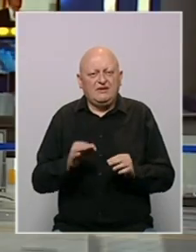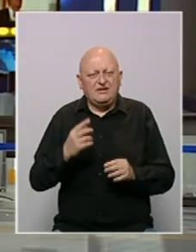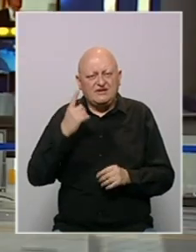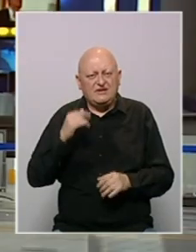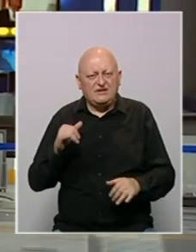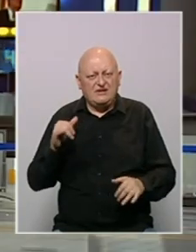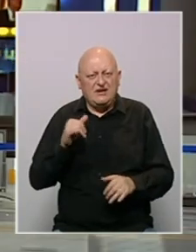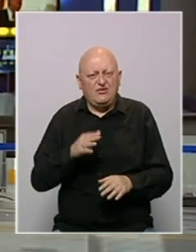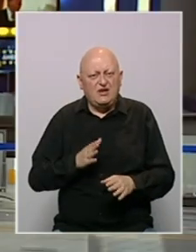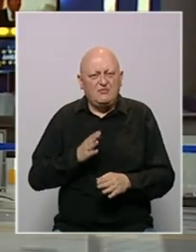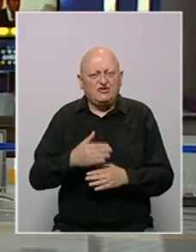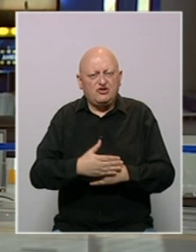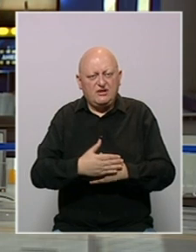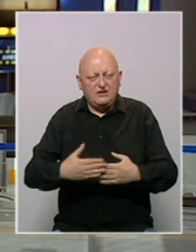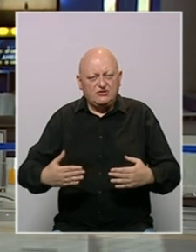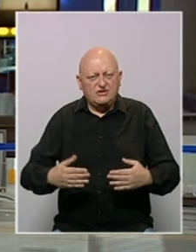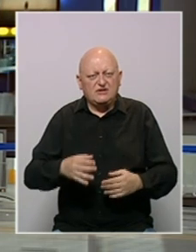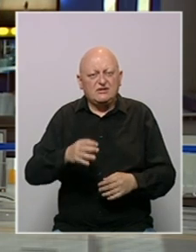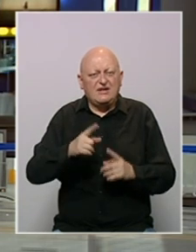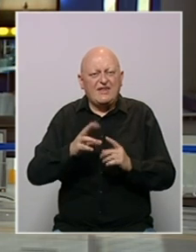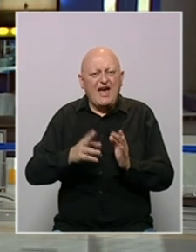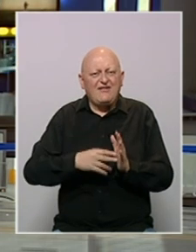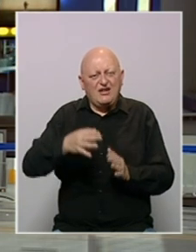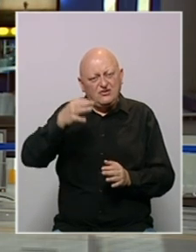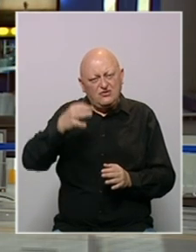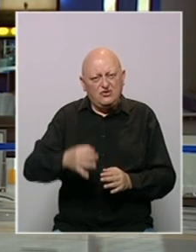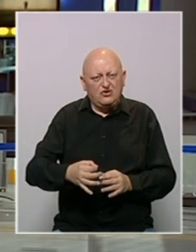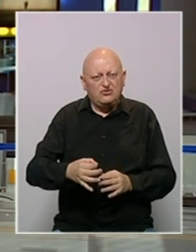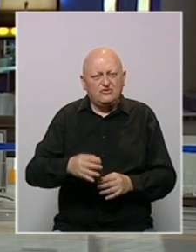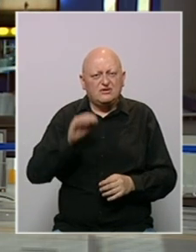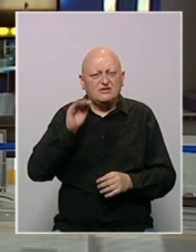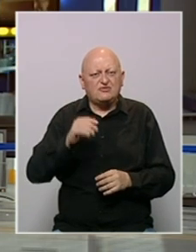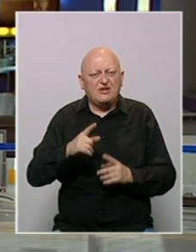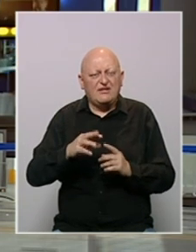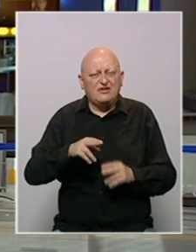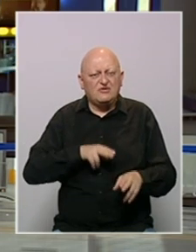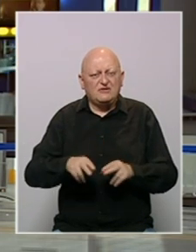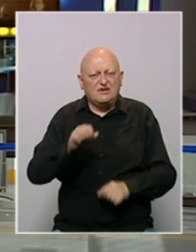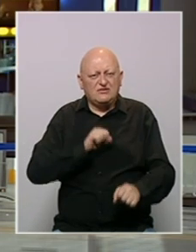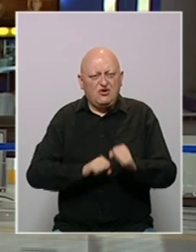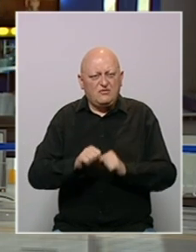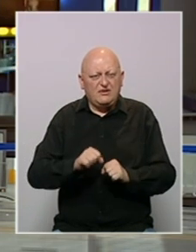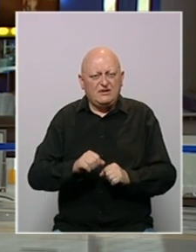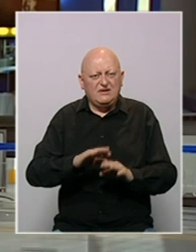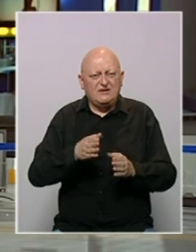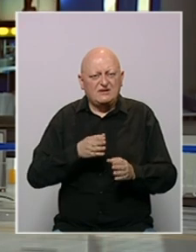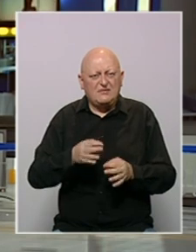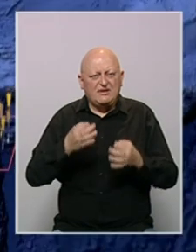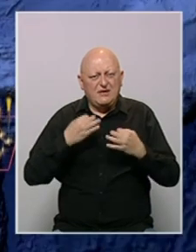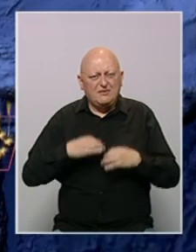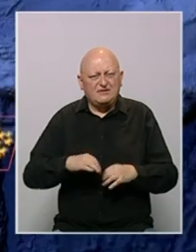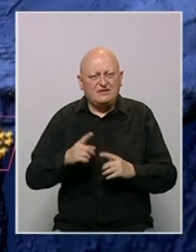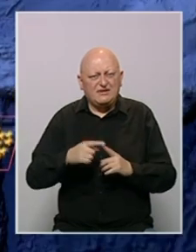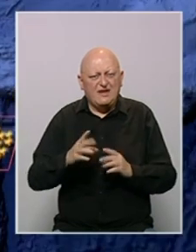Deset kineskih aviona prašlo je liniju razgraničenja u Tajvanskom Moreuzu, saopštilo je Tajvansko ministarstvo odbrane. Iz